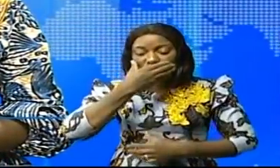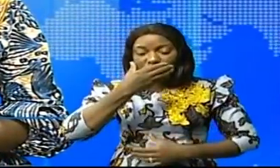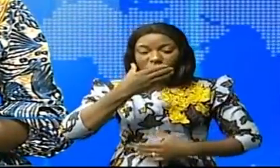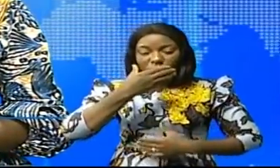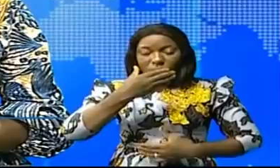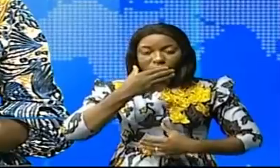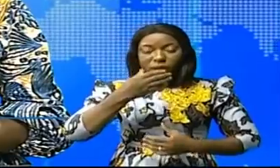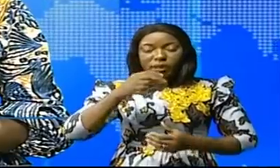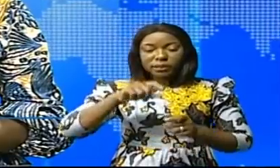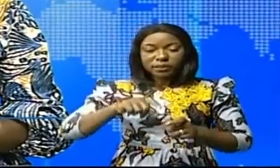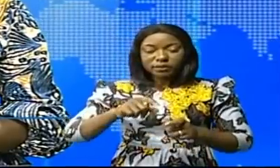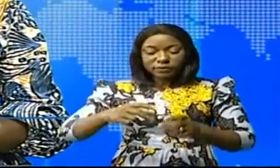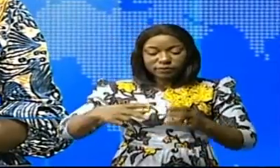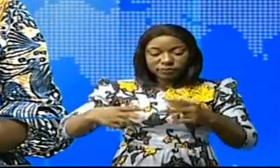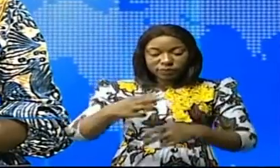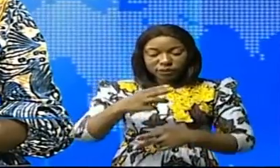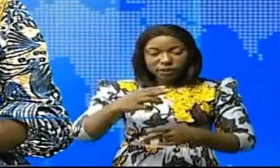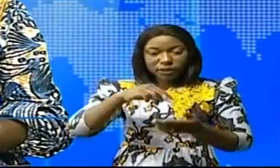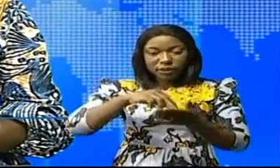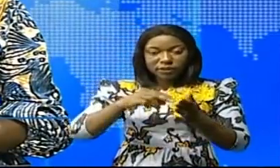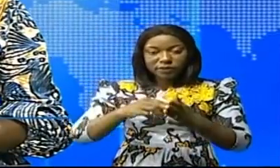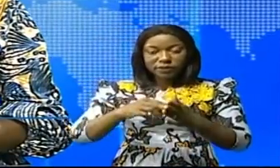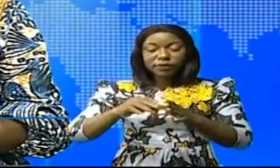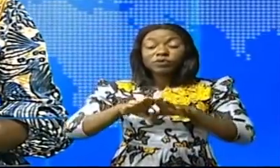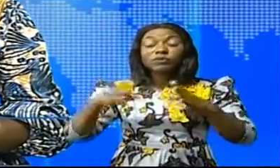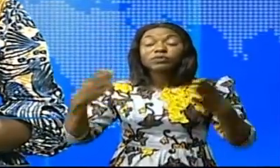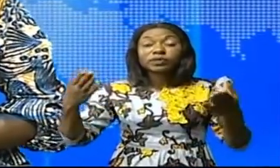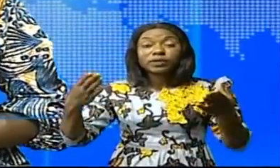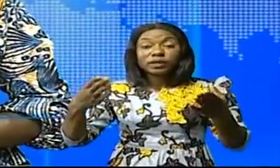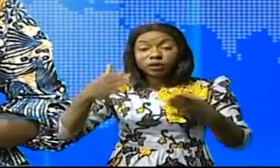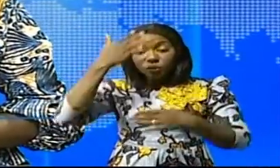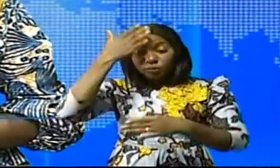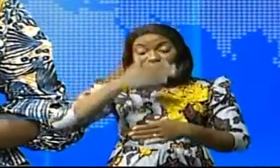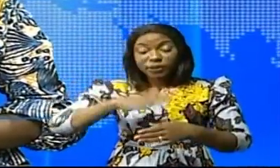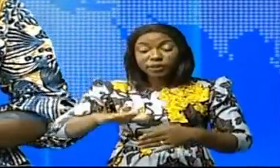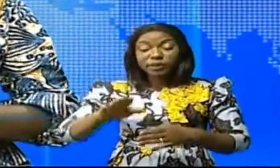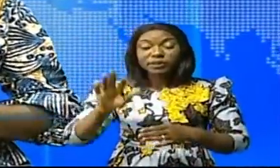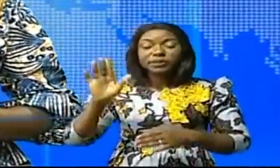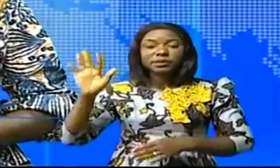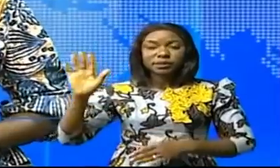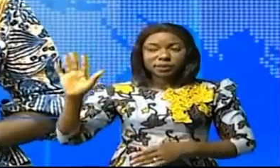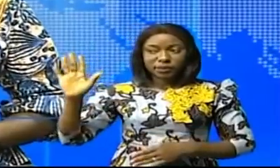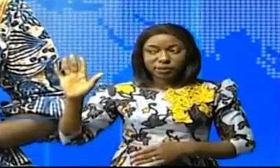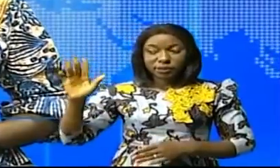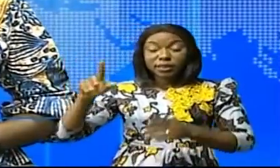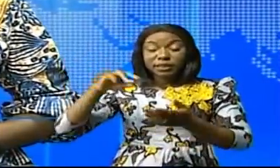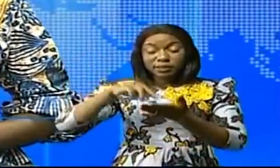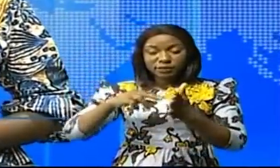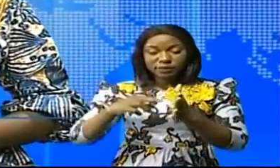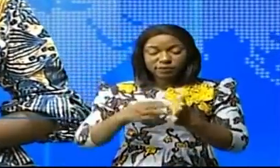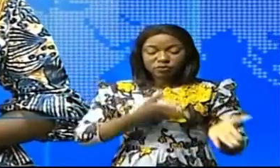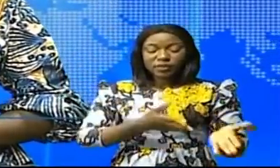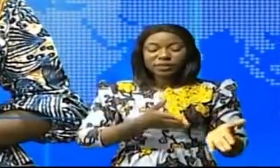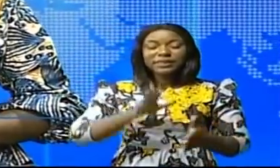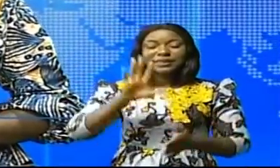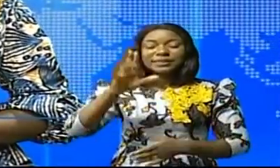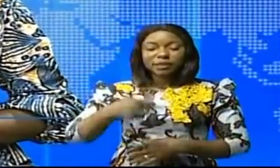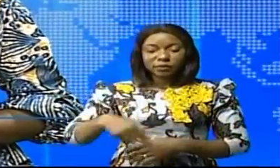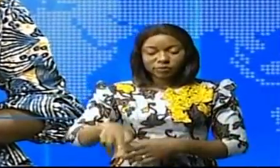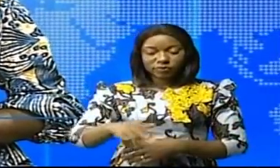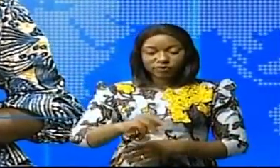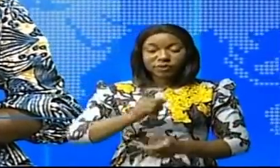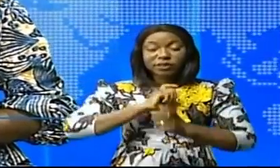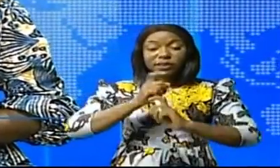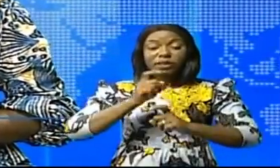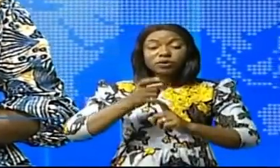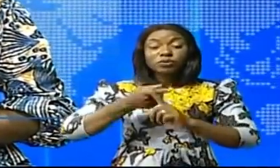'hôpital général de référence de Kinshasa, ex-Mamaemo pour desservir au moins cinq provinces, dont de la Banque mondiale